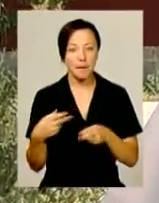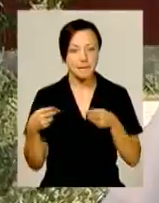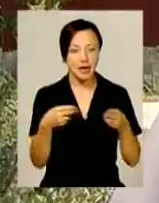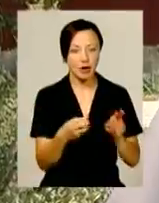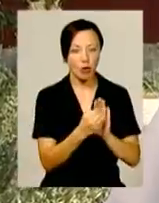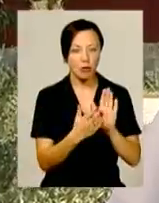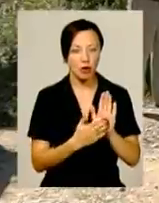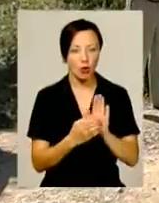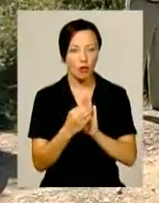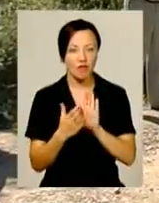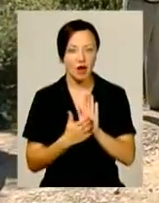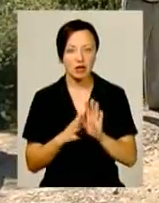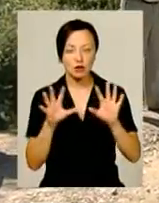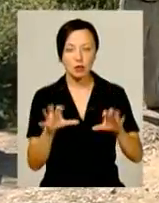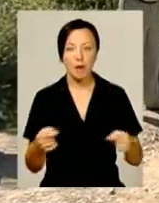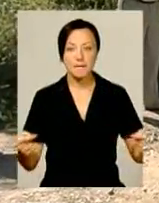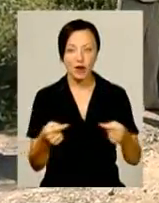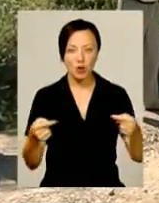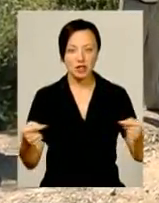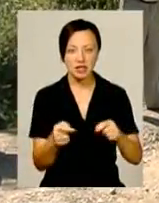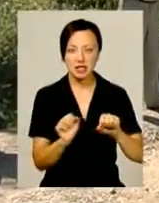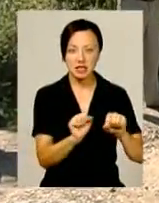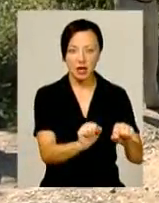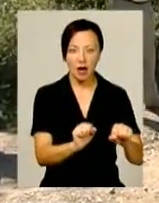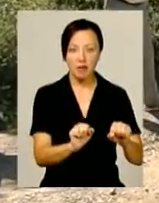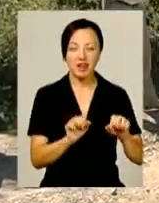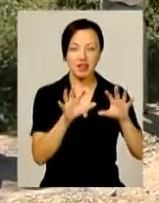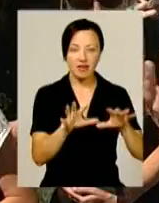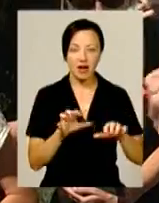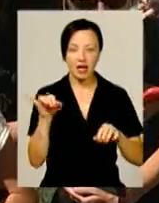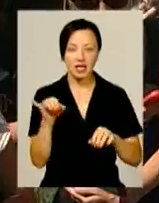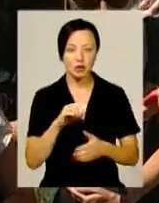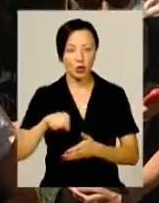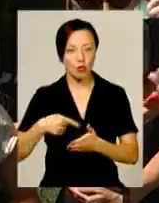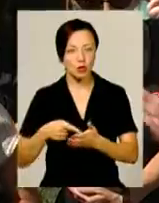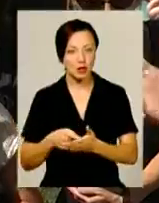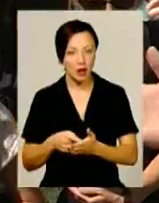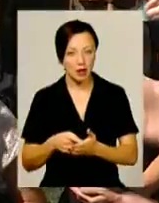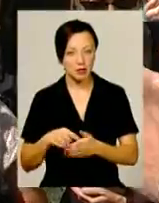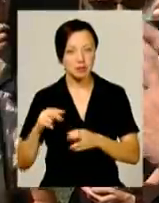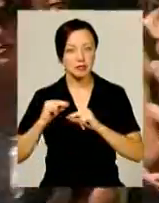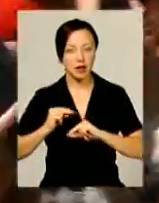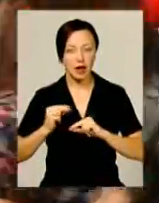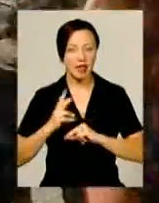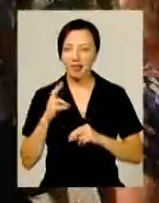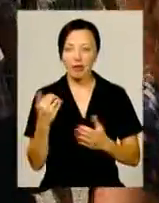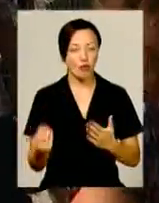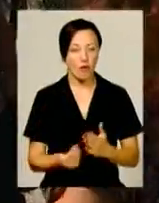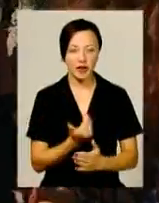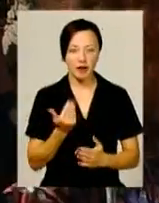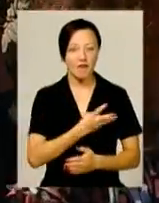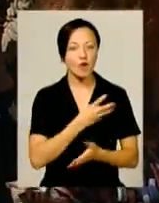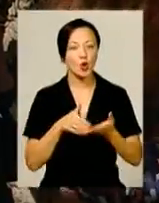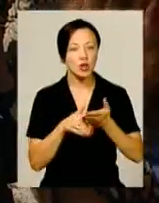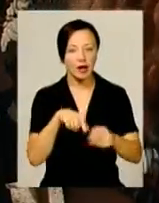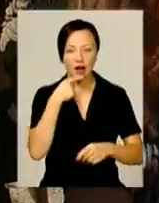облікувати собак. Протистояння між захисниками чотирилапих безхаченків і з комунальниками в обласному центрі – не новина. Волонтери